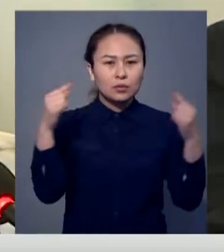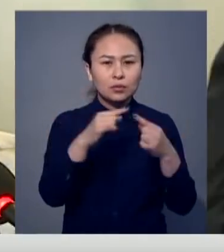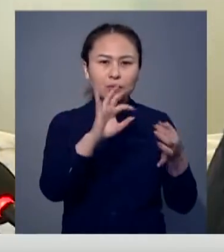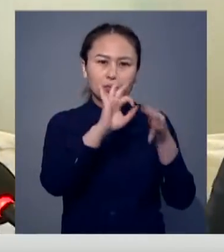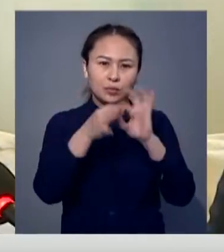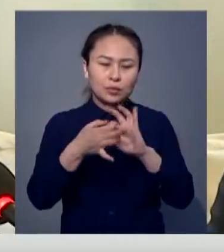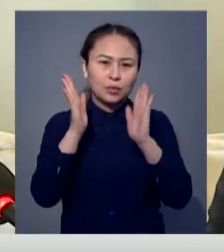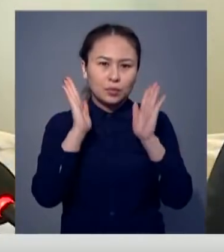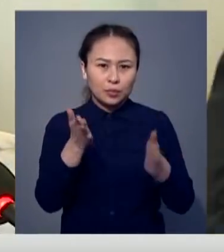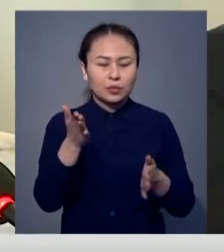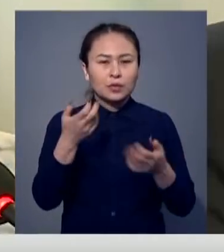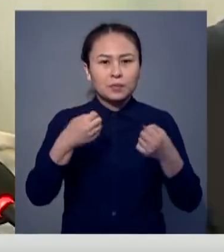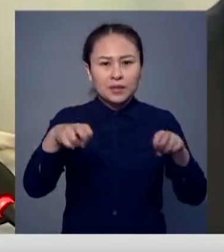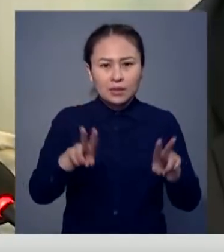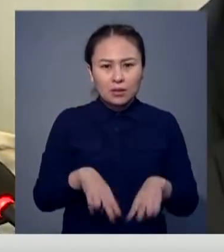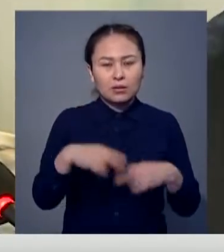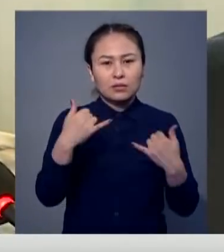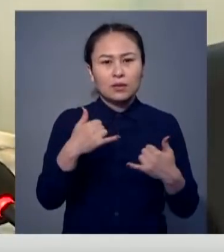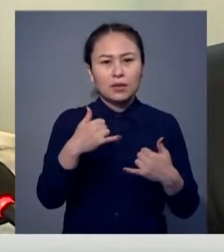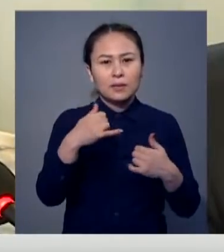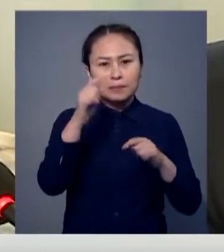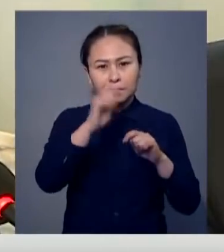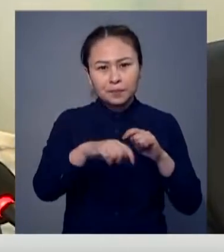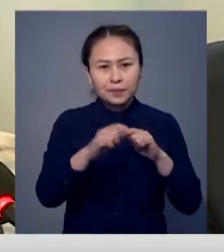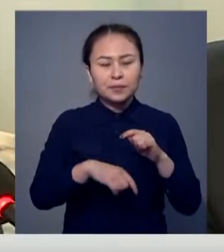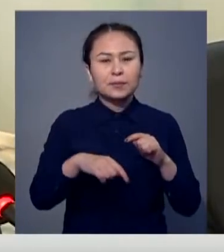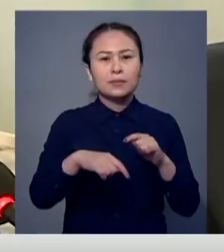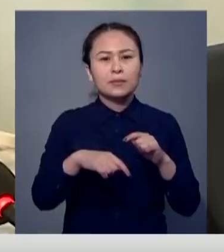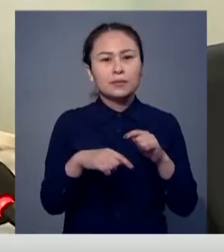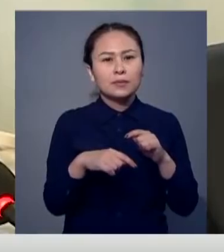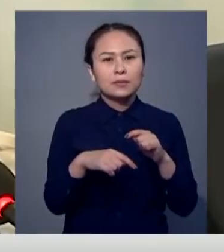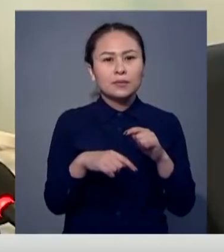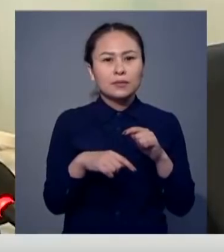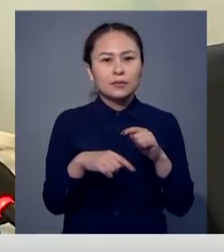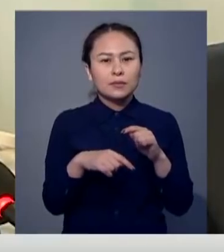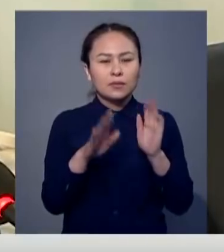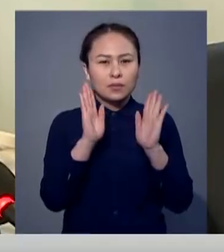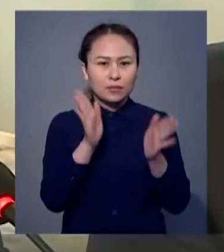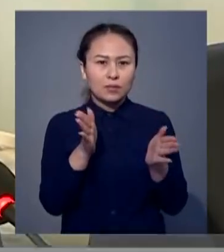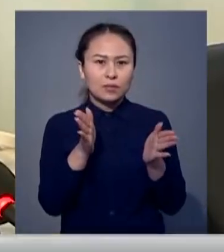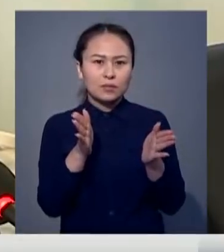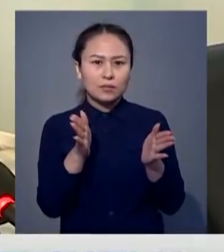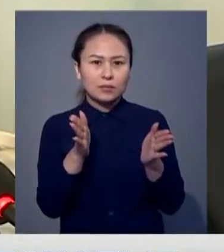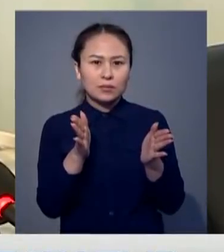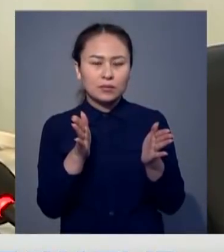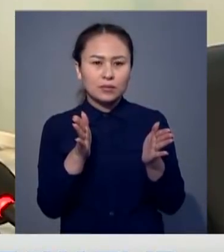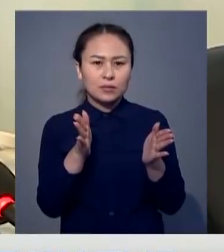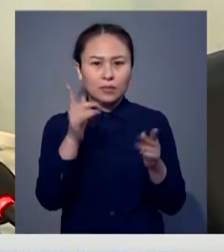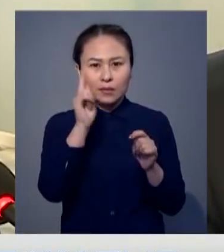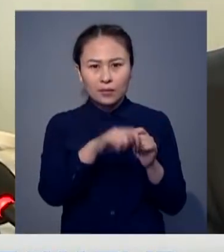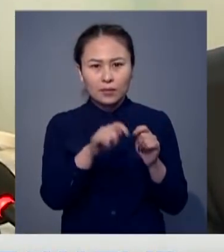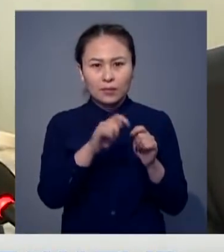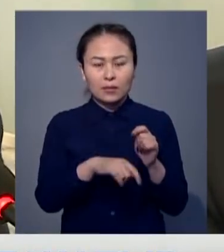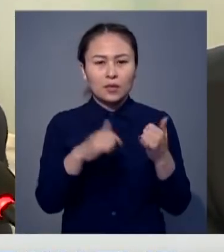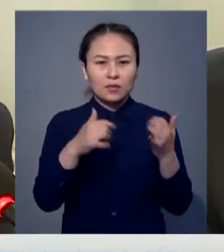анықтаймыз. Арнайы біздің експерттер, мамандар оның тек серіп,